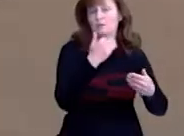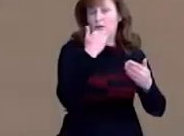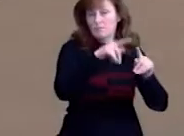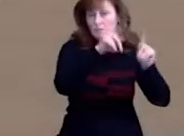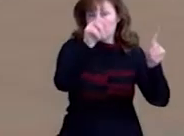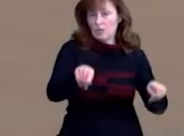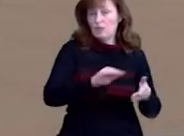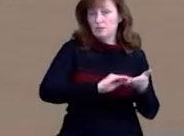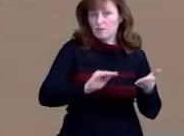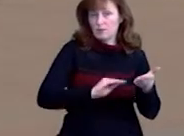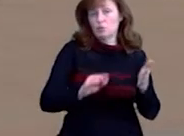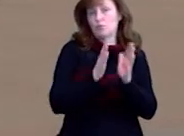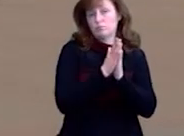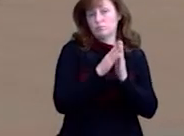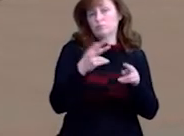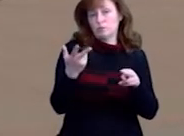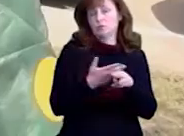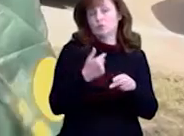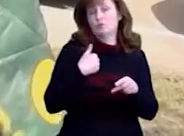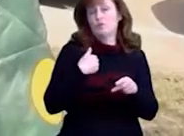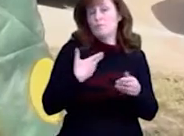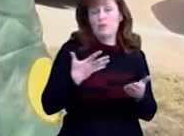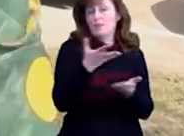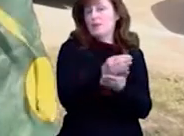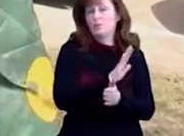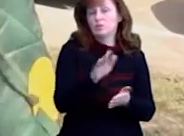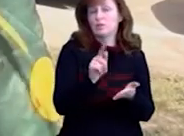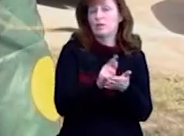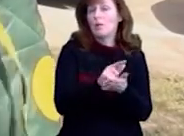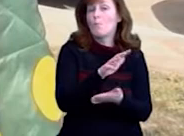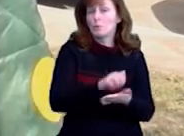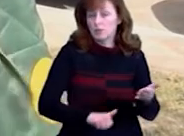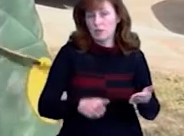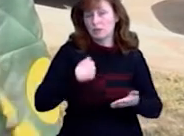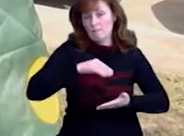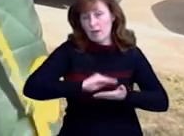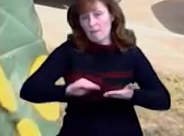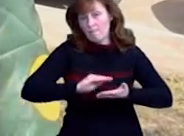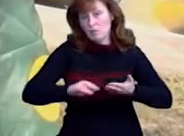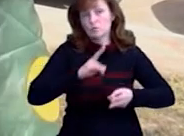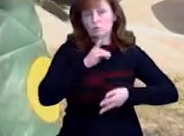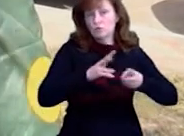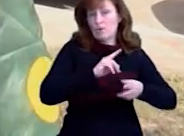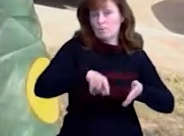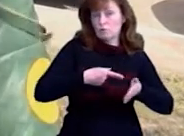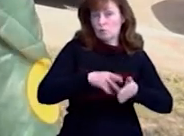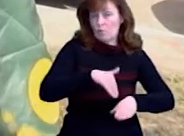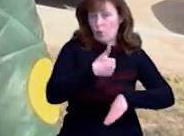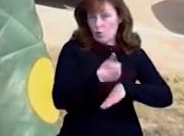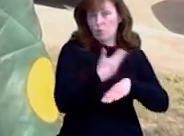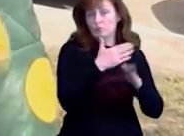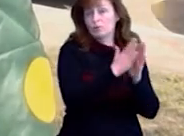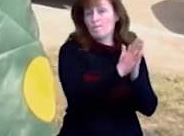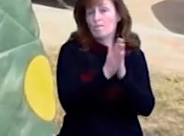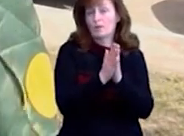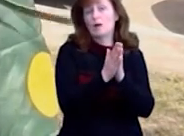час карантину від сплати єдиного податку. Ми пишемо резолюцію на міського голову. У нас прохання вже двічі зверталося на